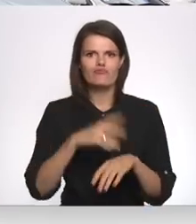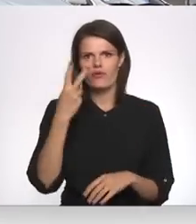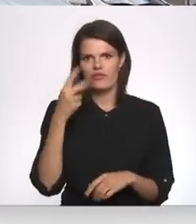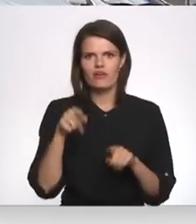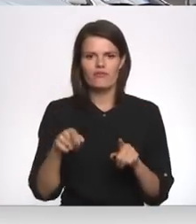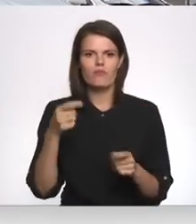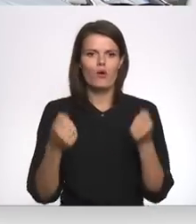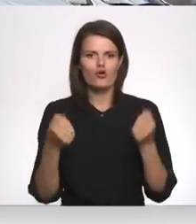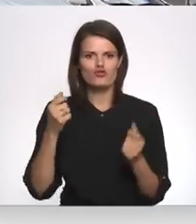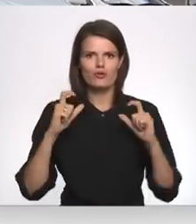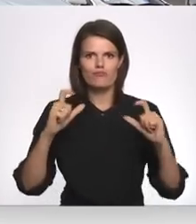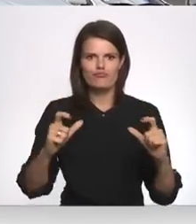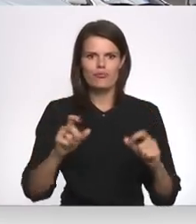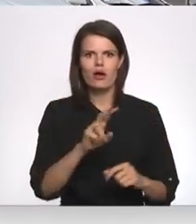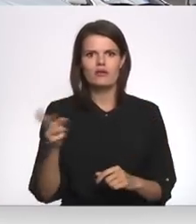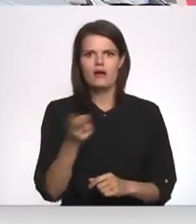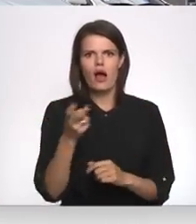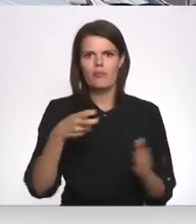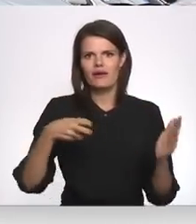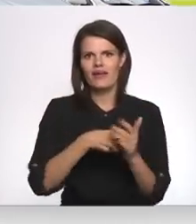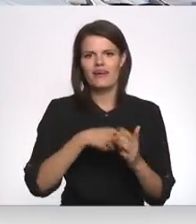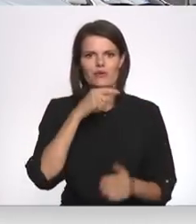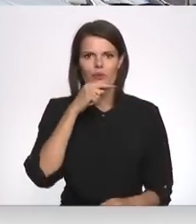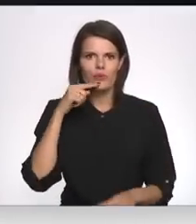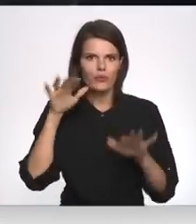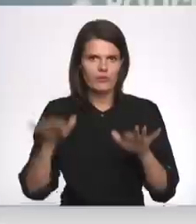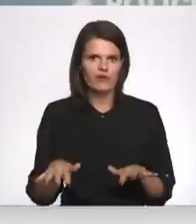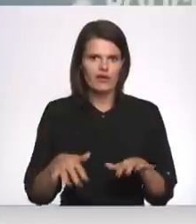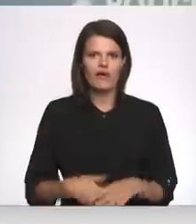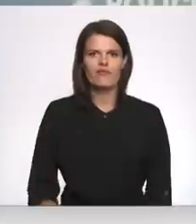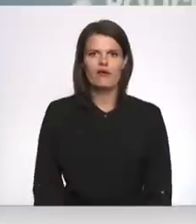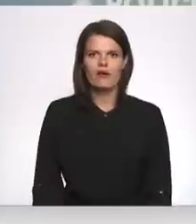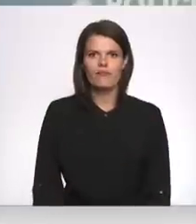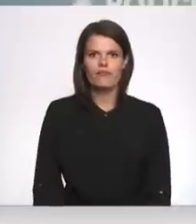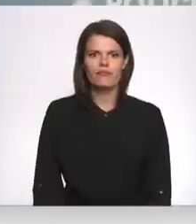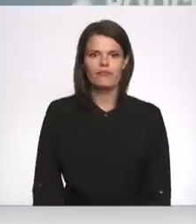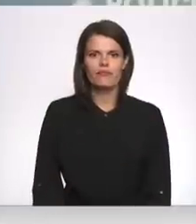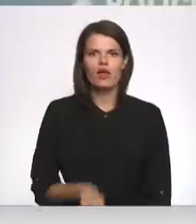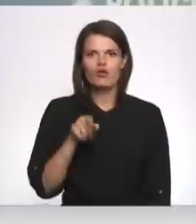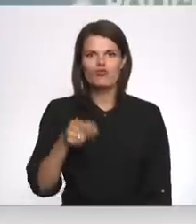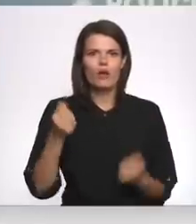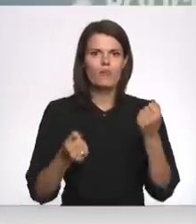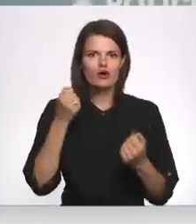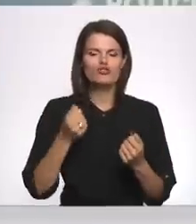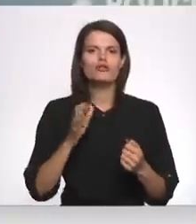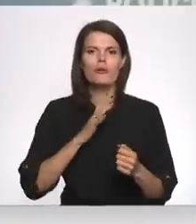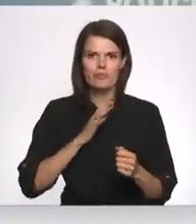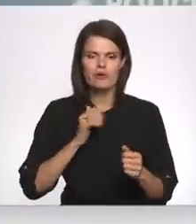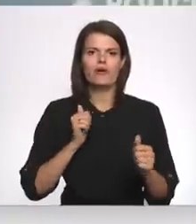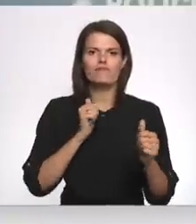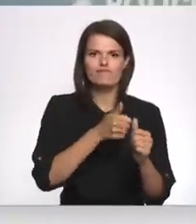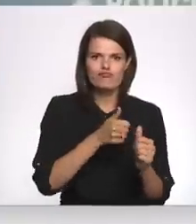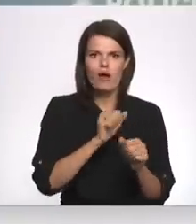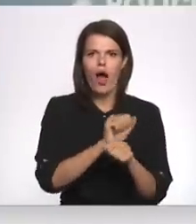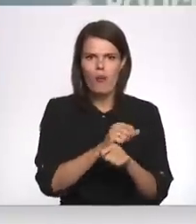šādi aprīkotus autovakas, abi reģistrētu Krievijā. Šie transportu līdzīgi tika apturēti un konstitētas, ka